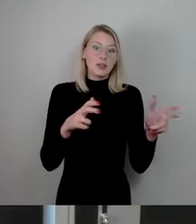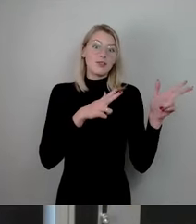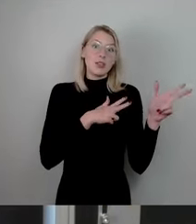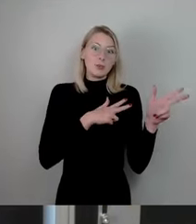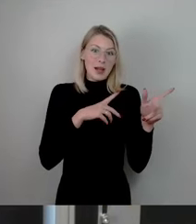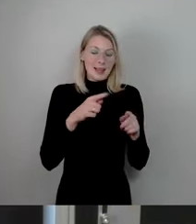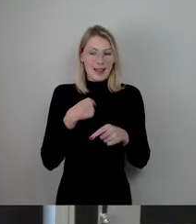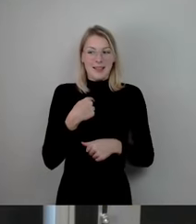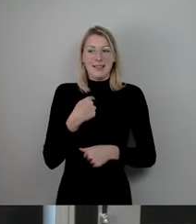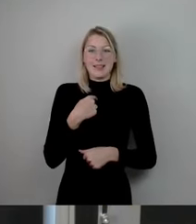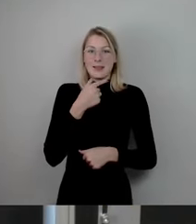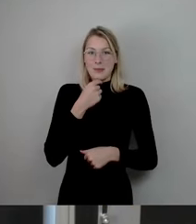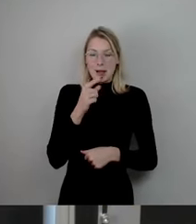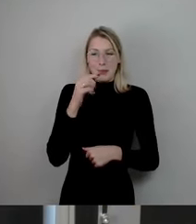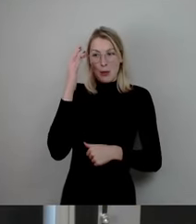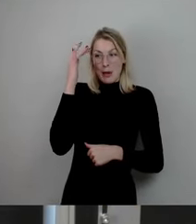nachzudenken, ob ich doch zustimme.